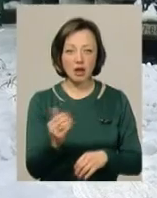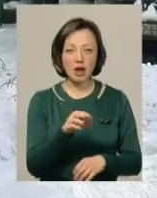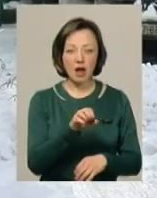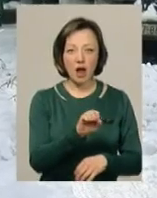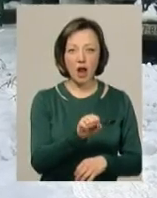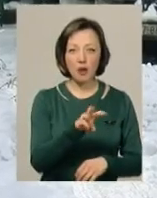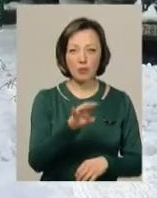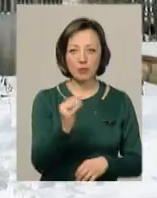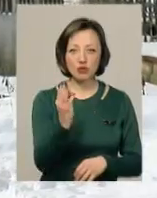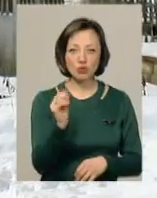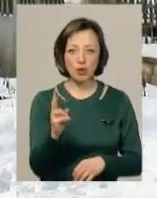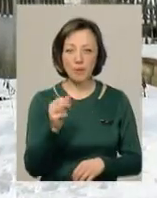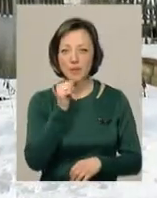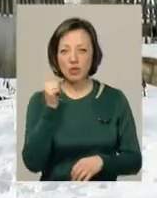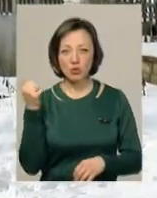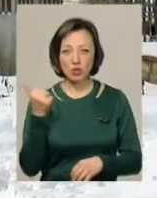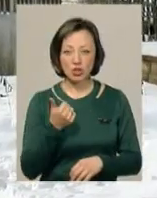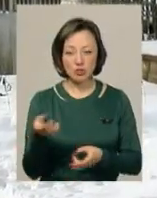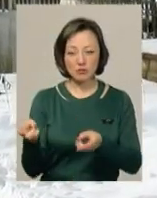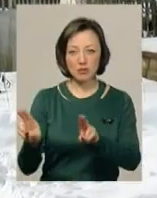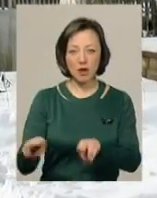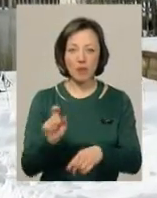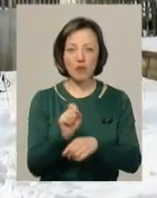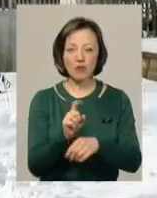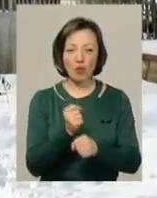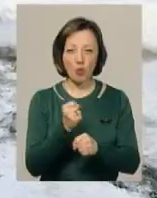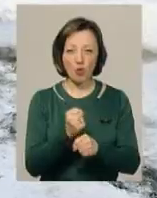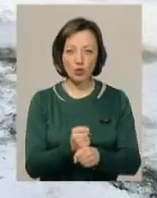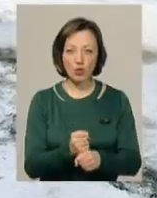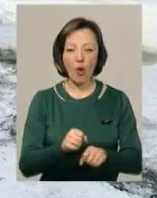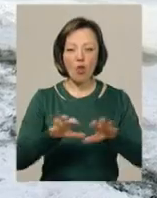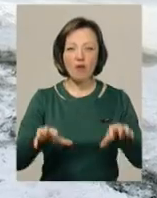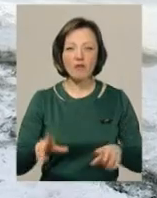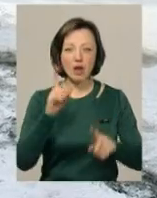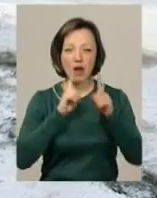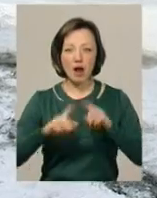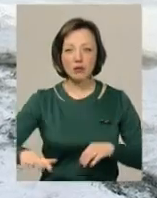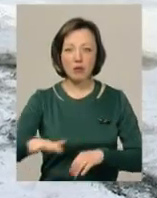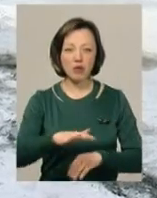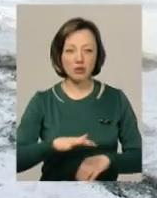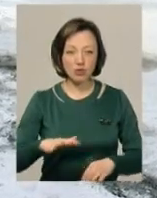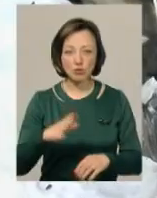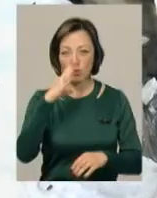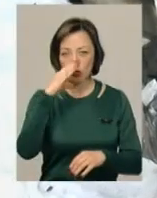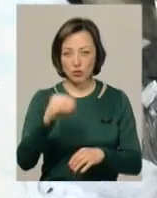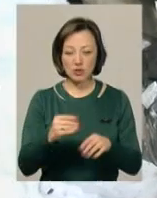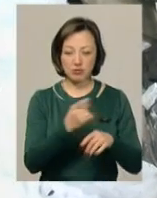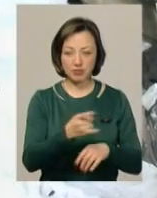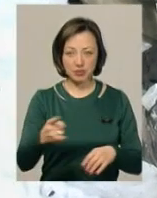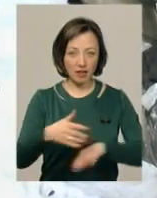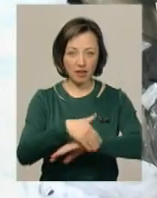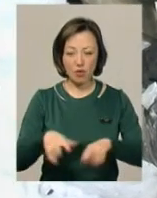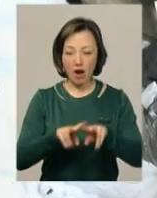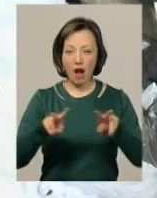Міщуку, який минулого тижня склав повноваження голови Ради Майдану. Потерпілий каже, бус стояв на вулиці, як і сусідські машини,